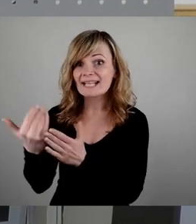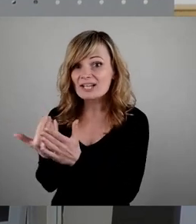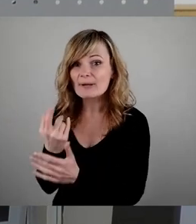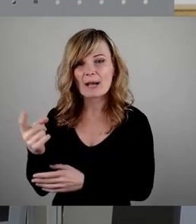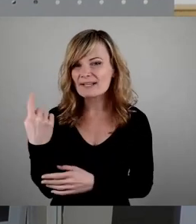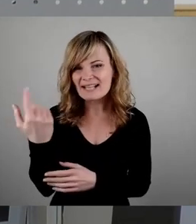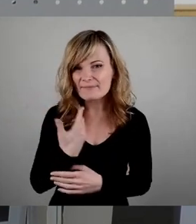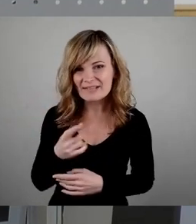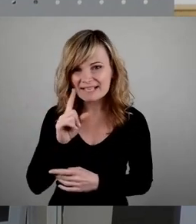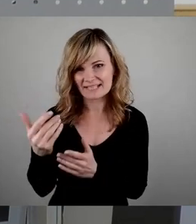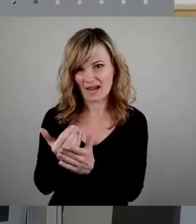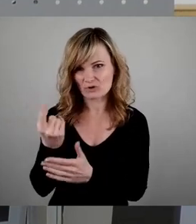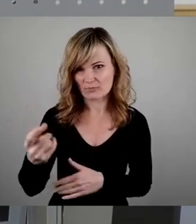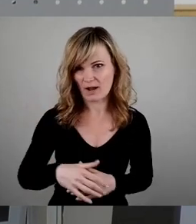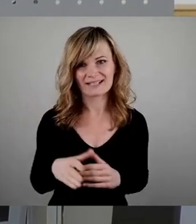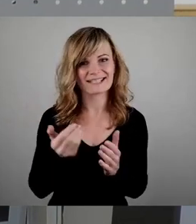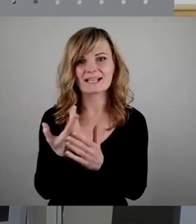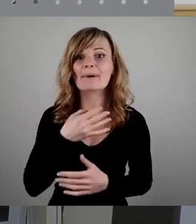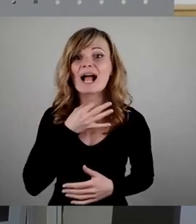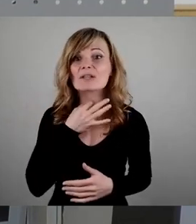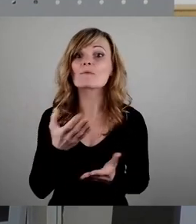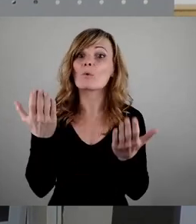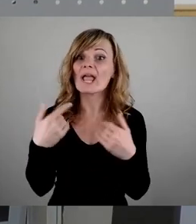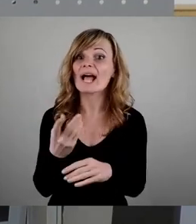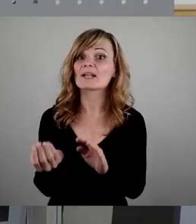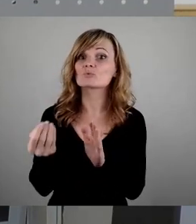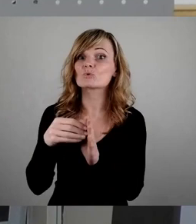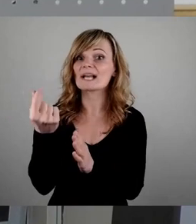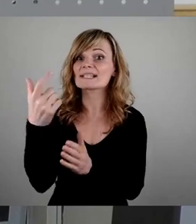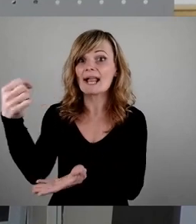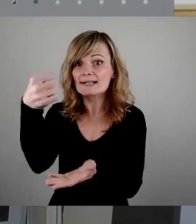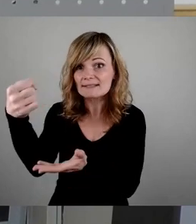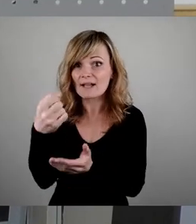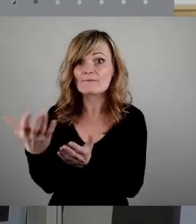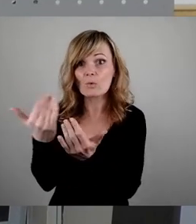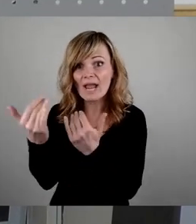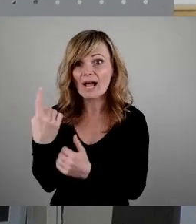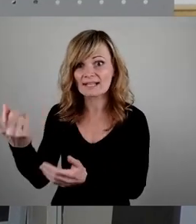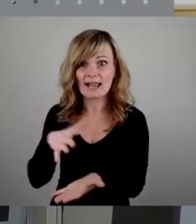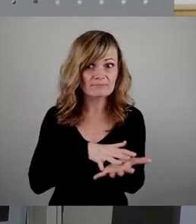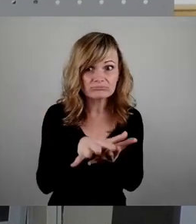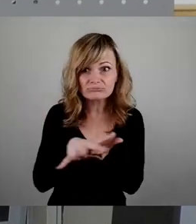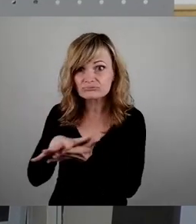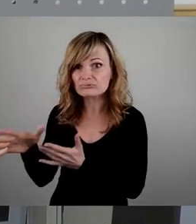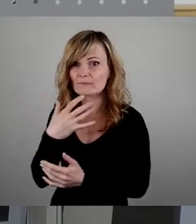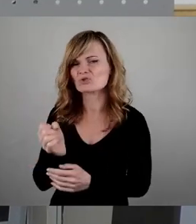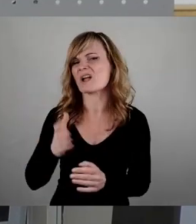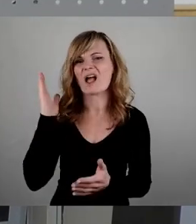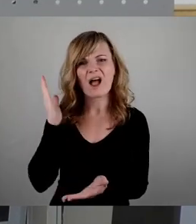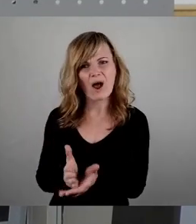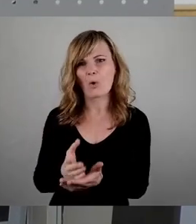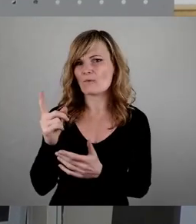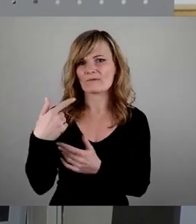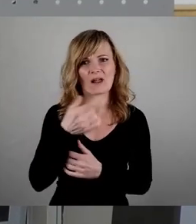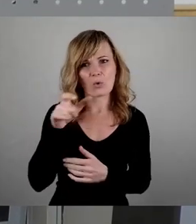nicht. Also, woher soll denn das zusätzliche Geld kommen, das Sie so gerne und reichlich ausgeben wollen? Hören Sie doch endlich auf, den Leuten